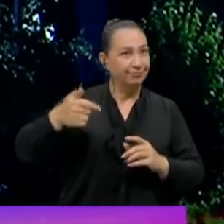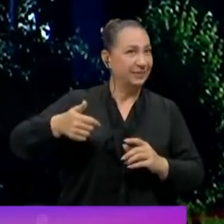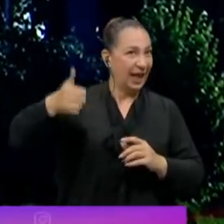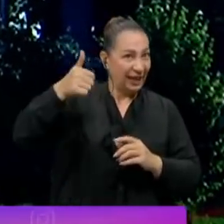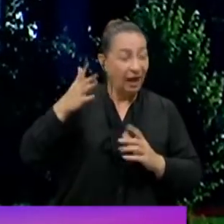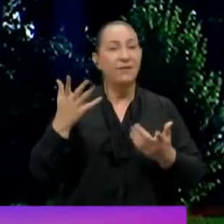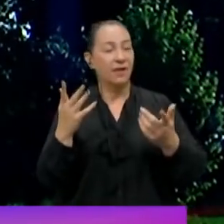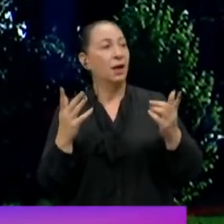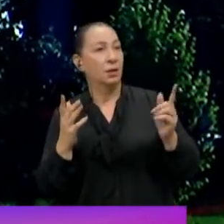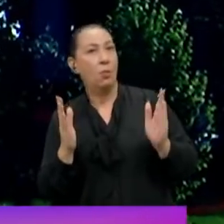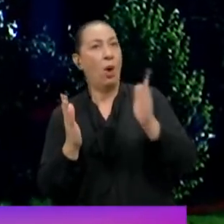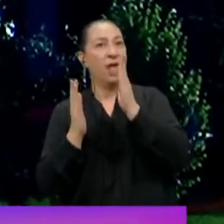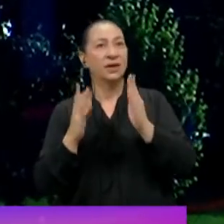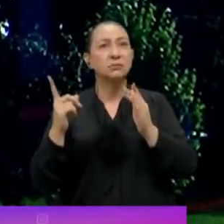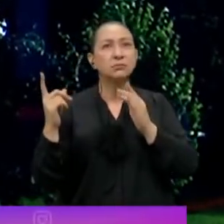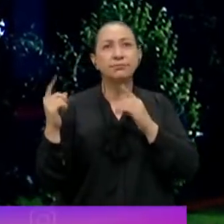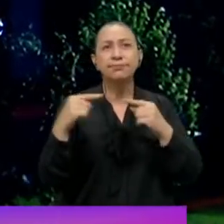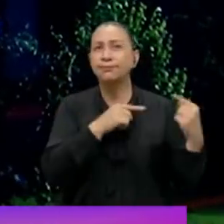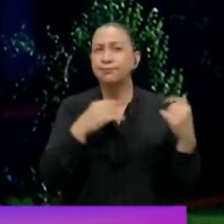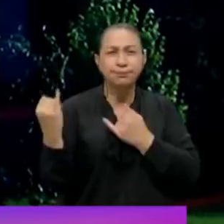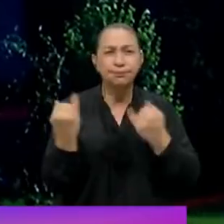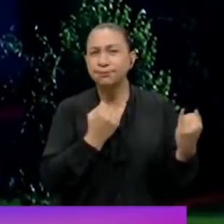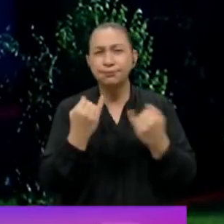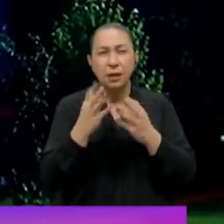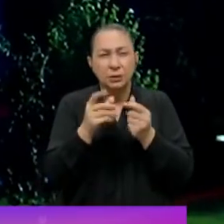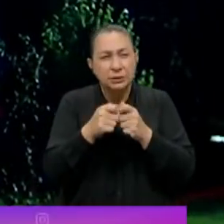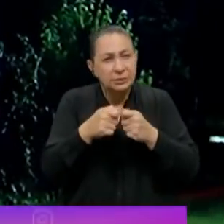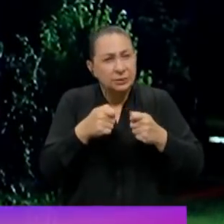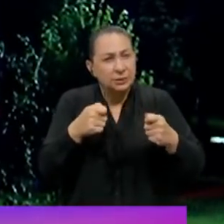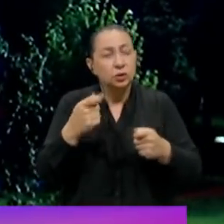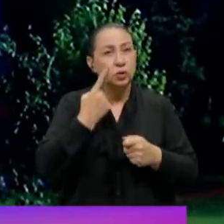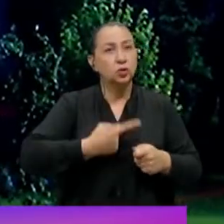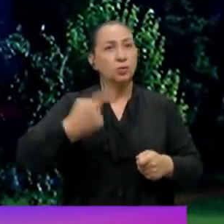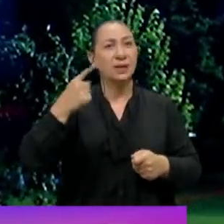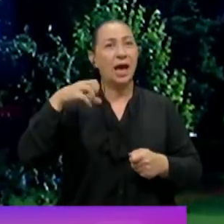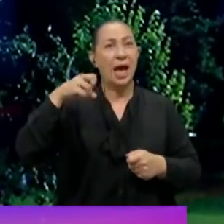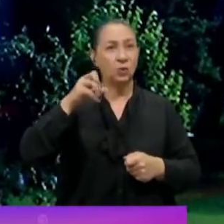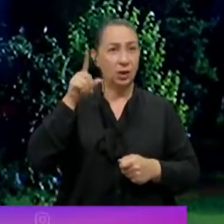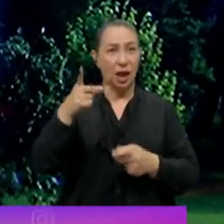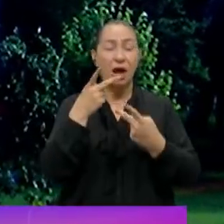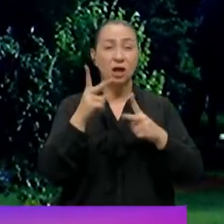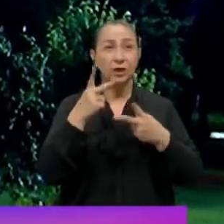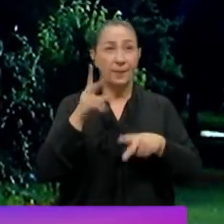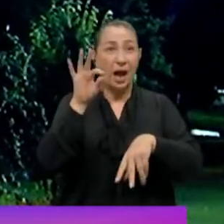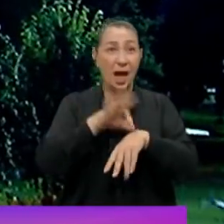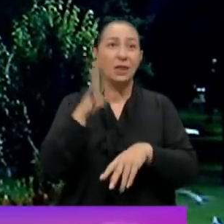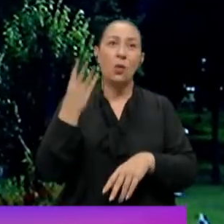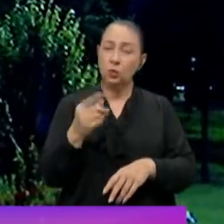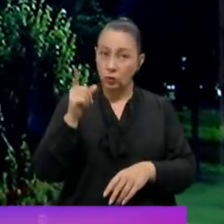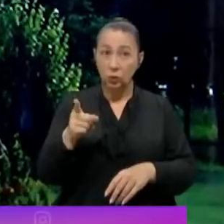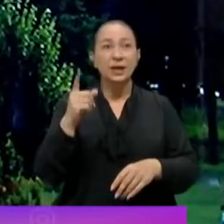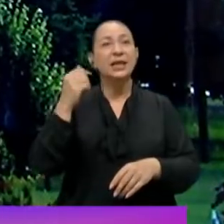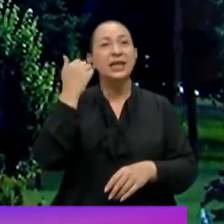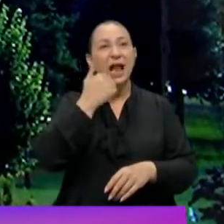gerilmesine sebep oldu. Ve hatların en gergin noktaya ulaştığı an Cumhurbaşkanı Erdoğan'ın açıklama yaptığı anlar oldu.